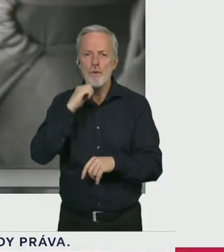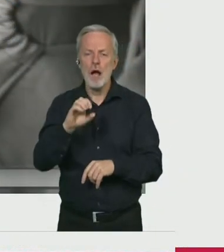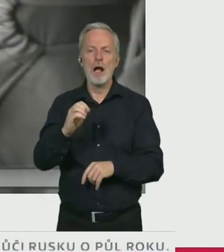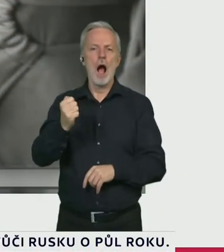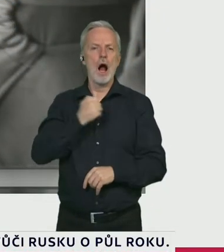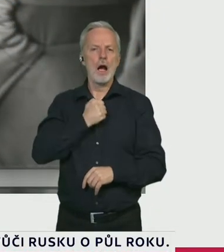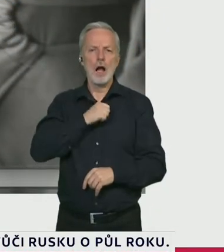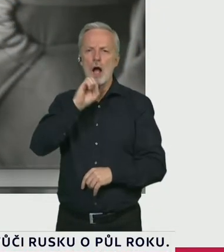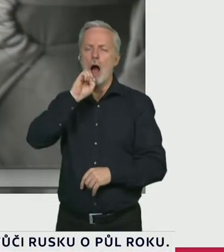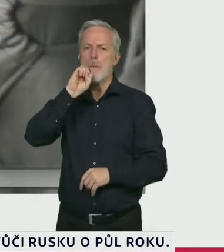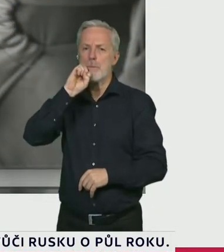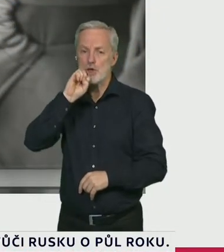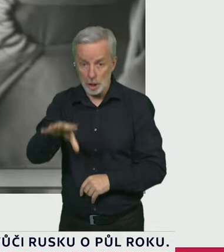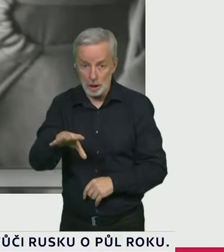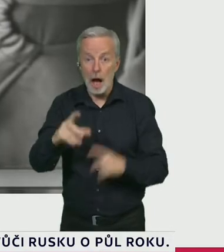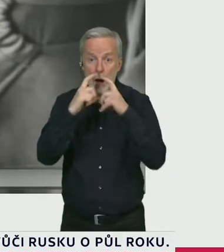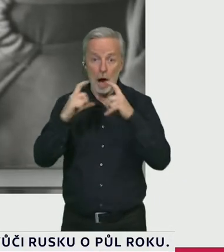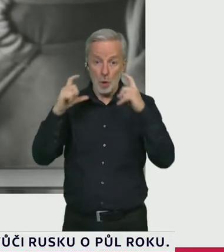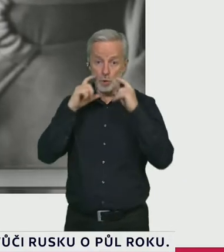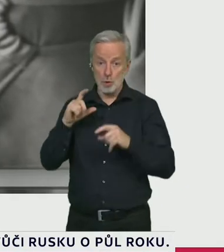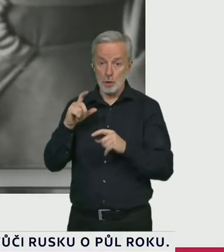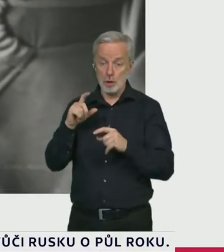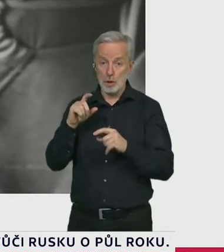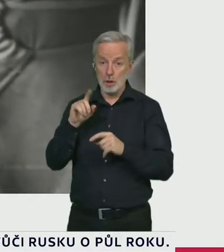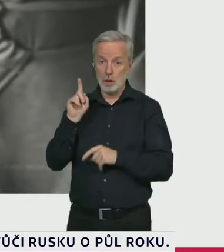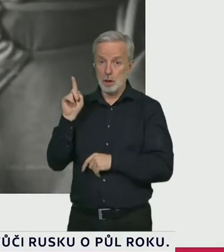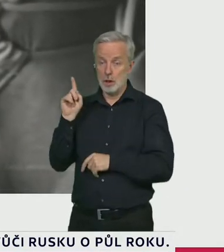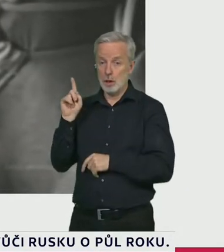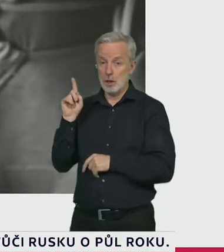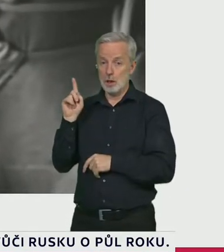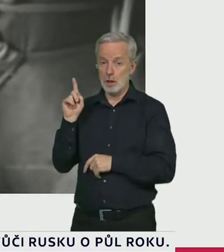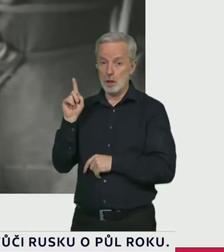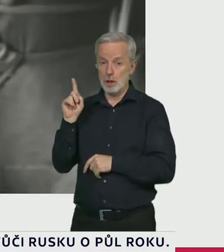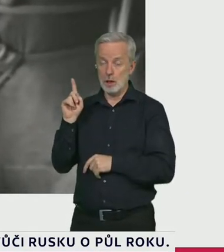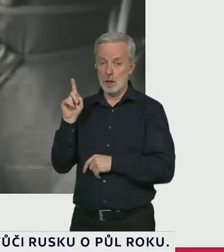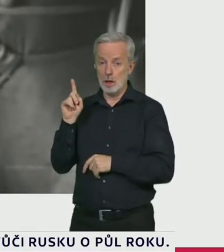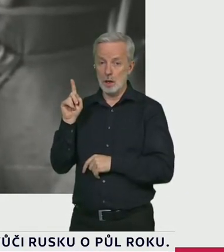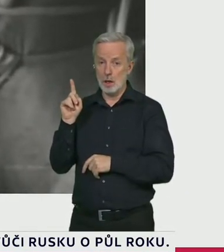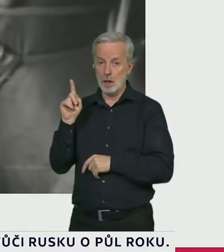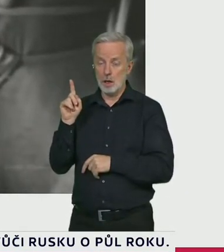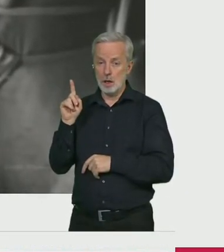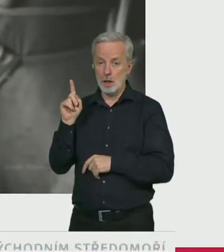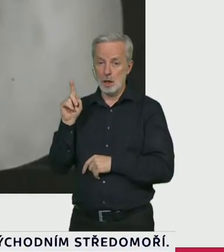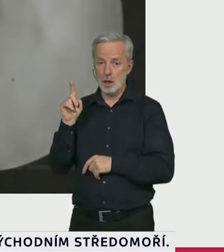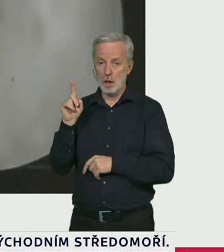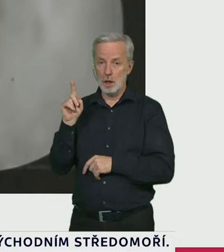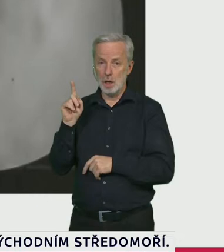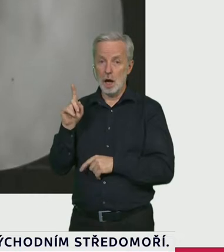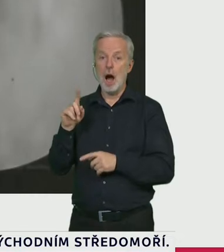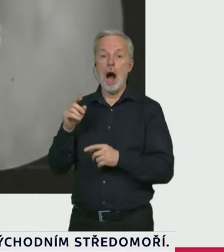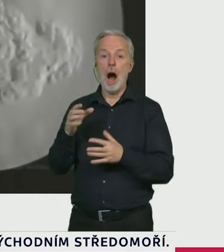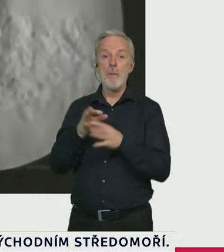který má na ústech roušku nebo respirátor. A toto se stane, když na ústech roušku nebo